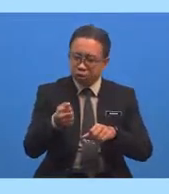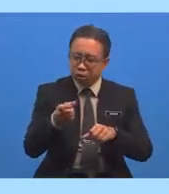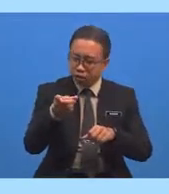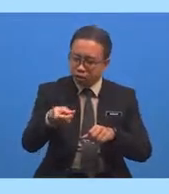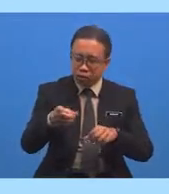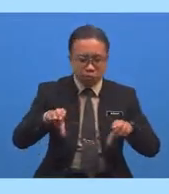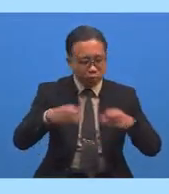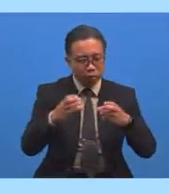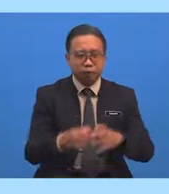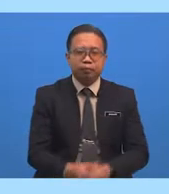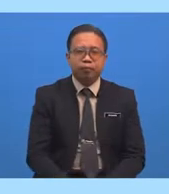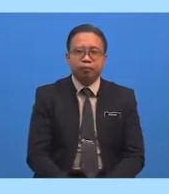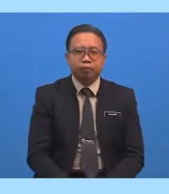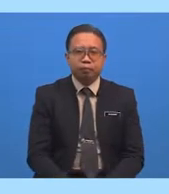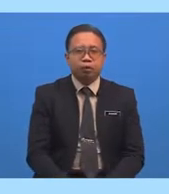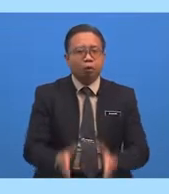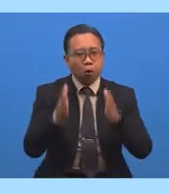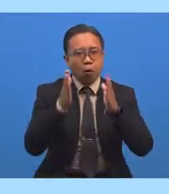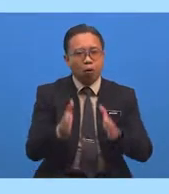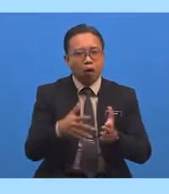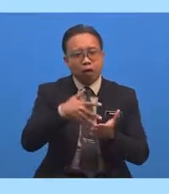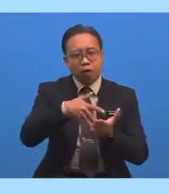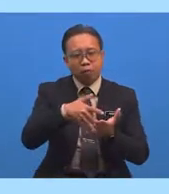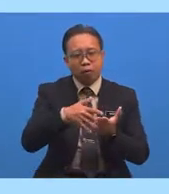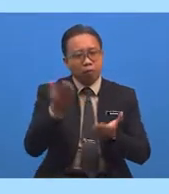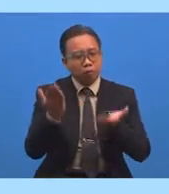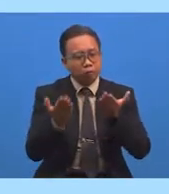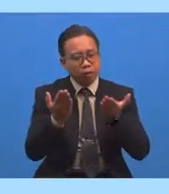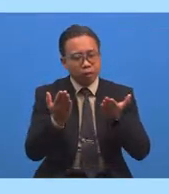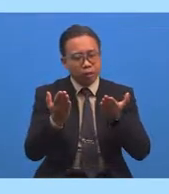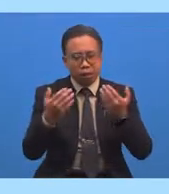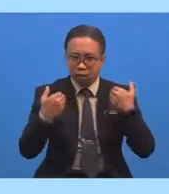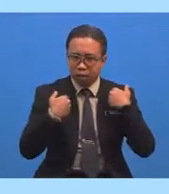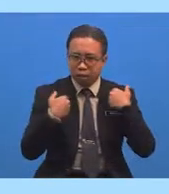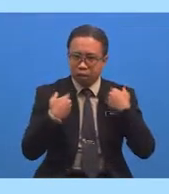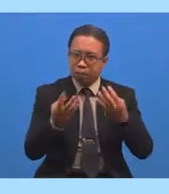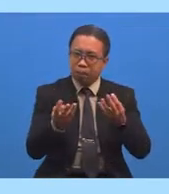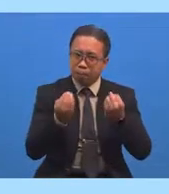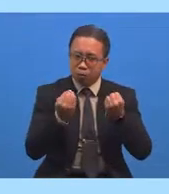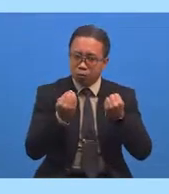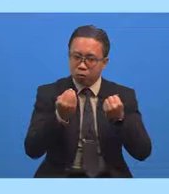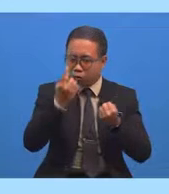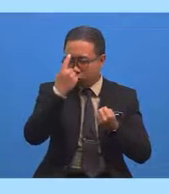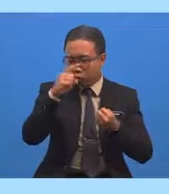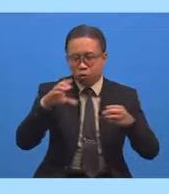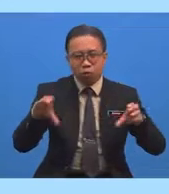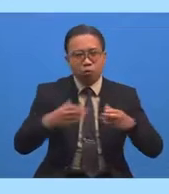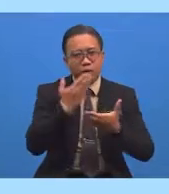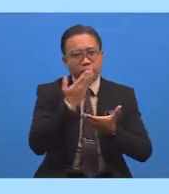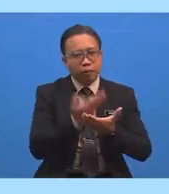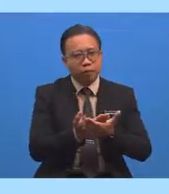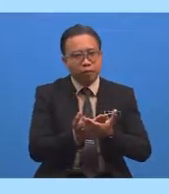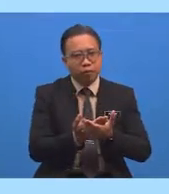Orang Yang Lemah Mungkin Ada Keinginan Untuk Melakukan